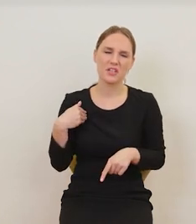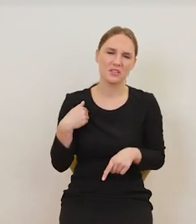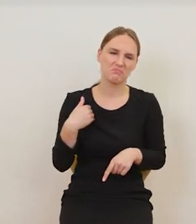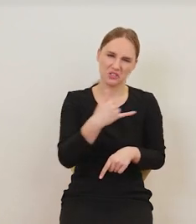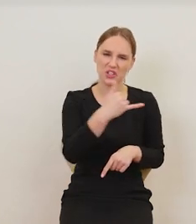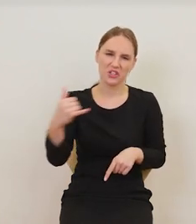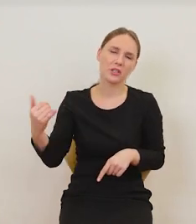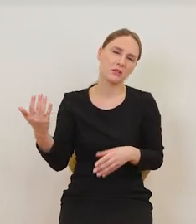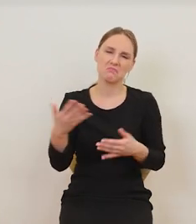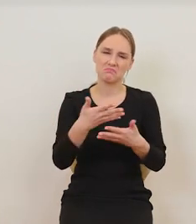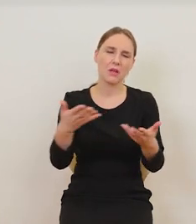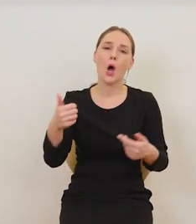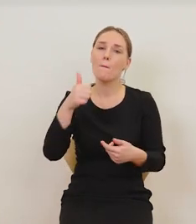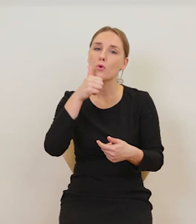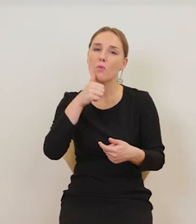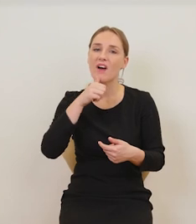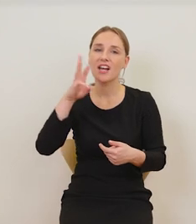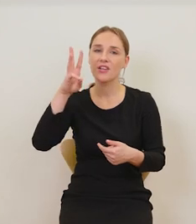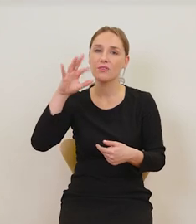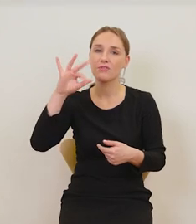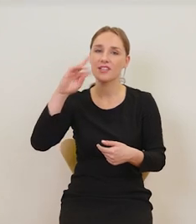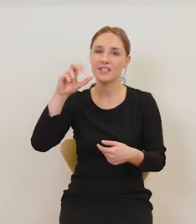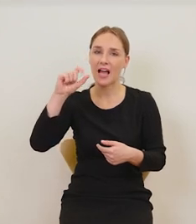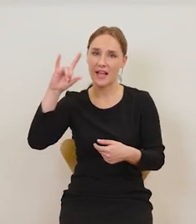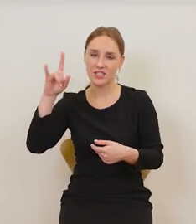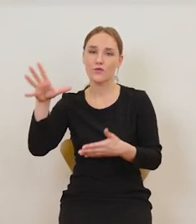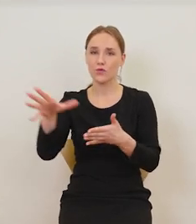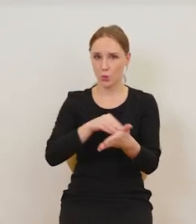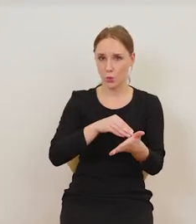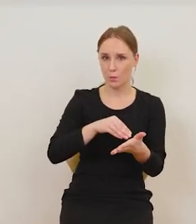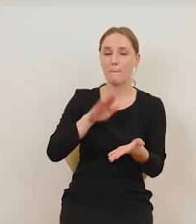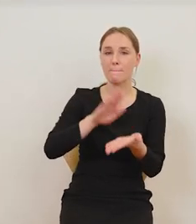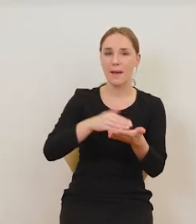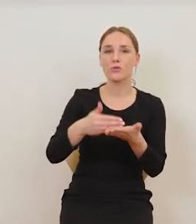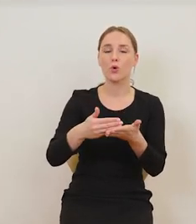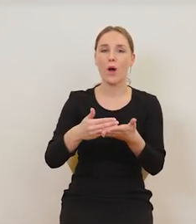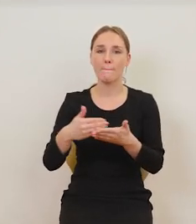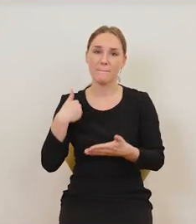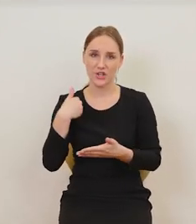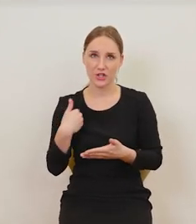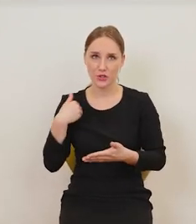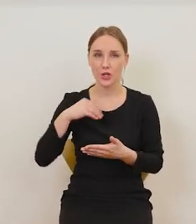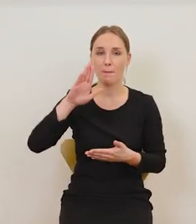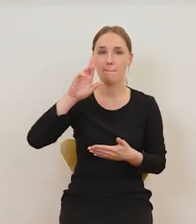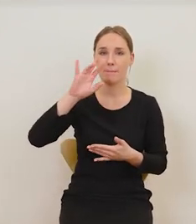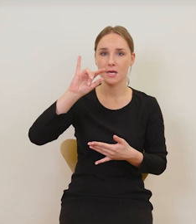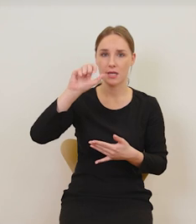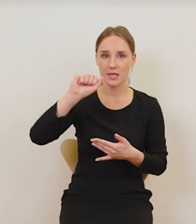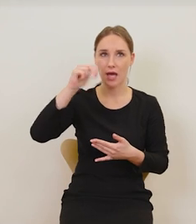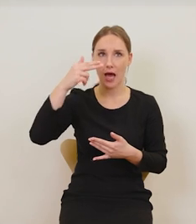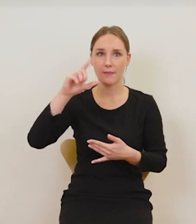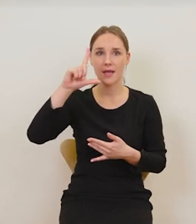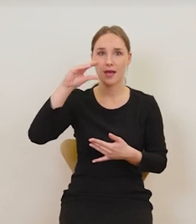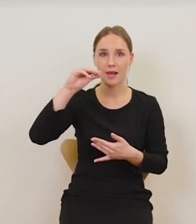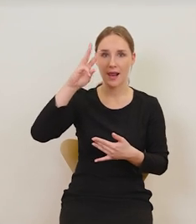Witkacego. Tacy jak na przykład Brytyjczyk Brian Lewis Sanders. Od 1969